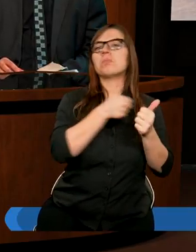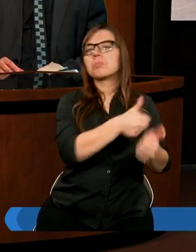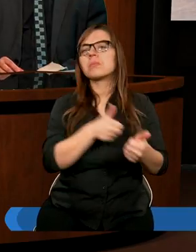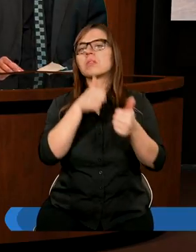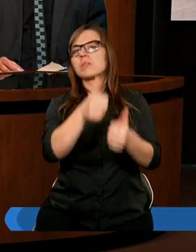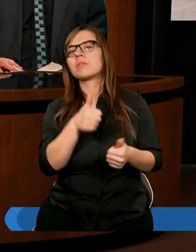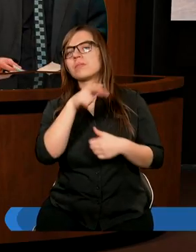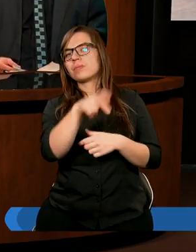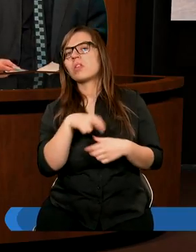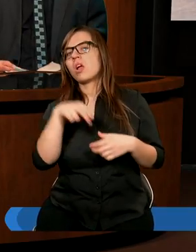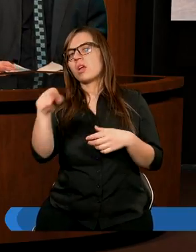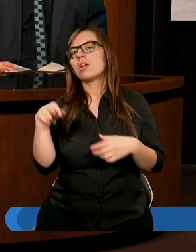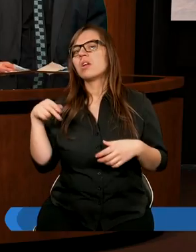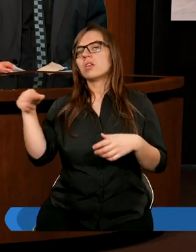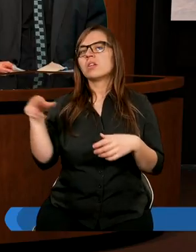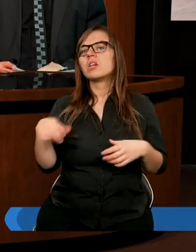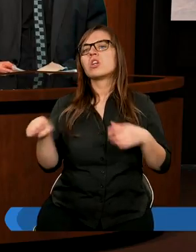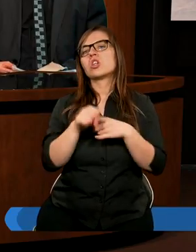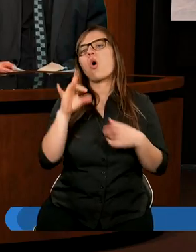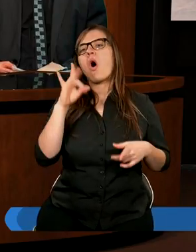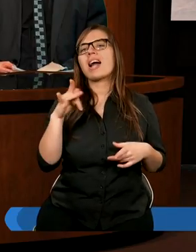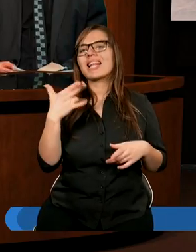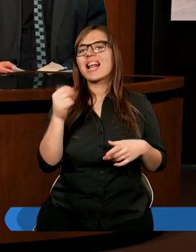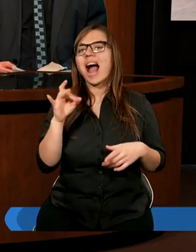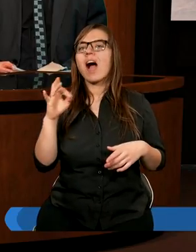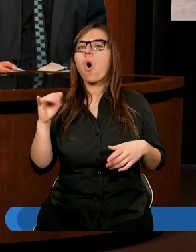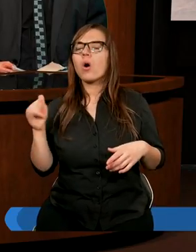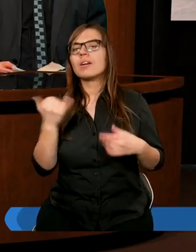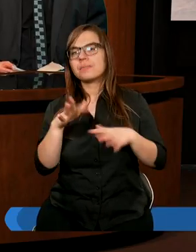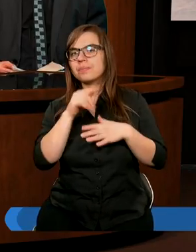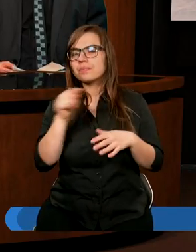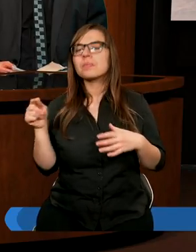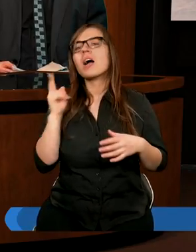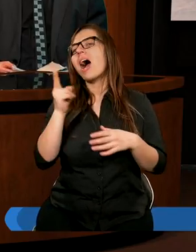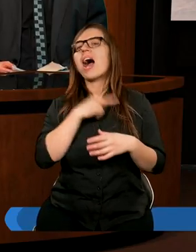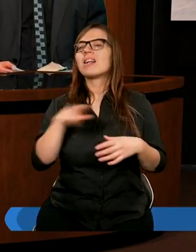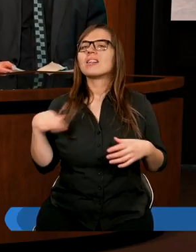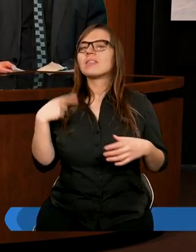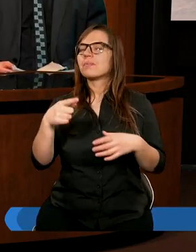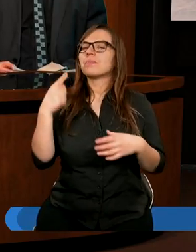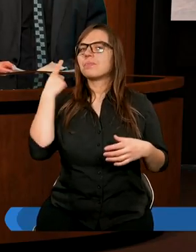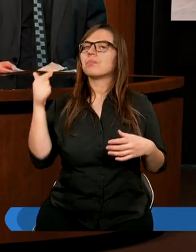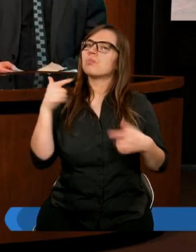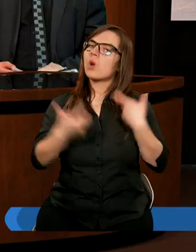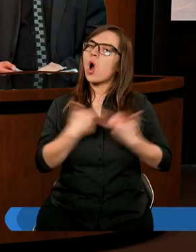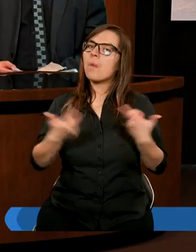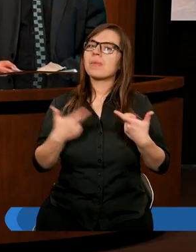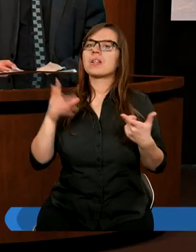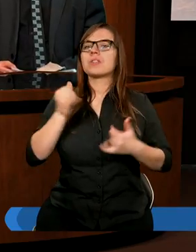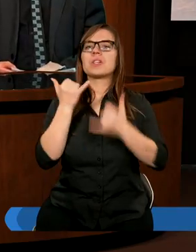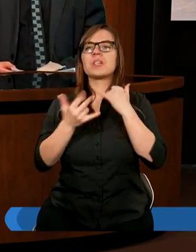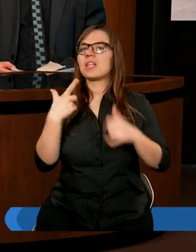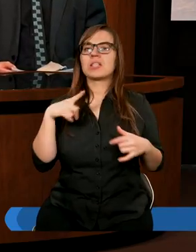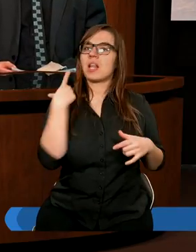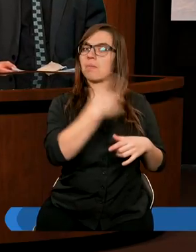bożnicy czy do synagogi. Każdy z nas powinien sobie tak wyrobić, że jeśli